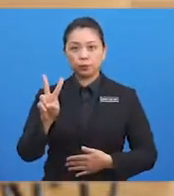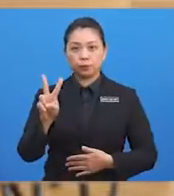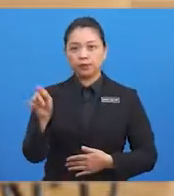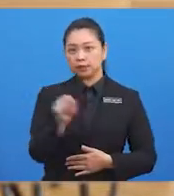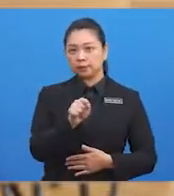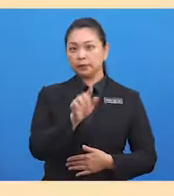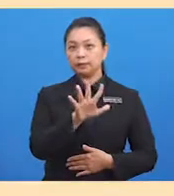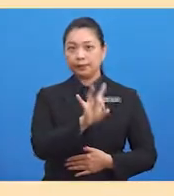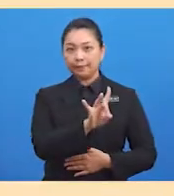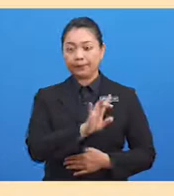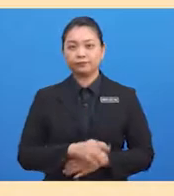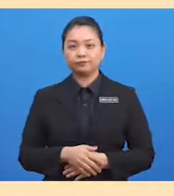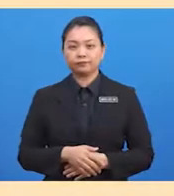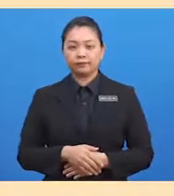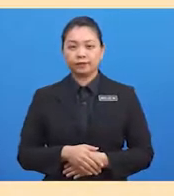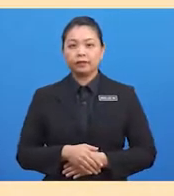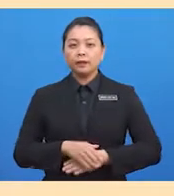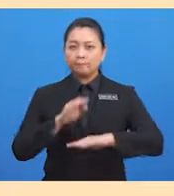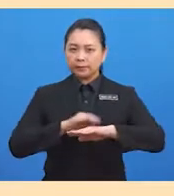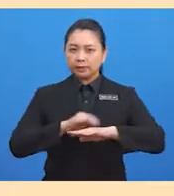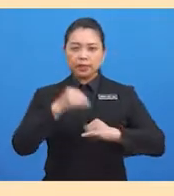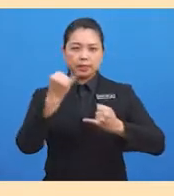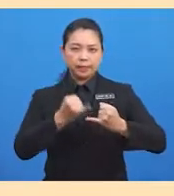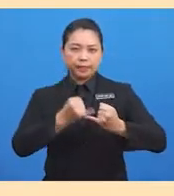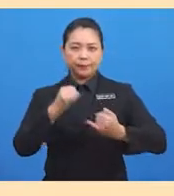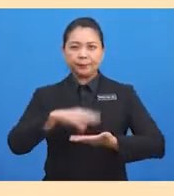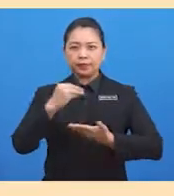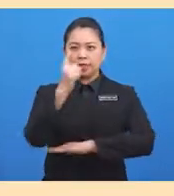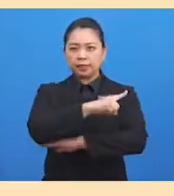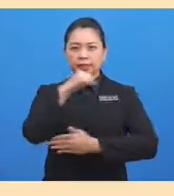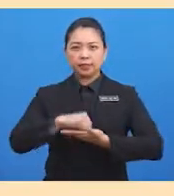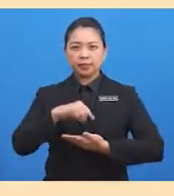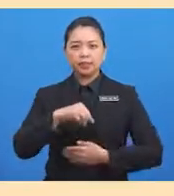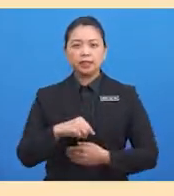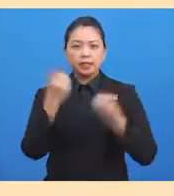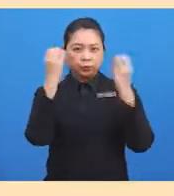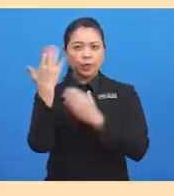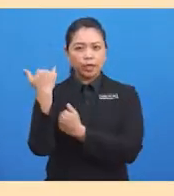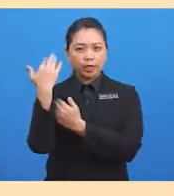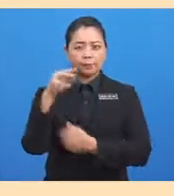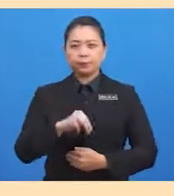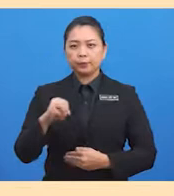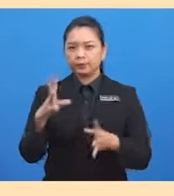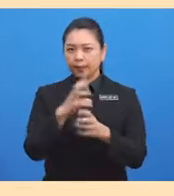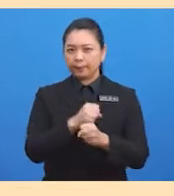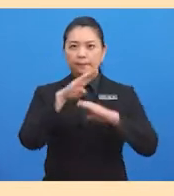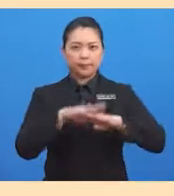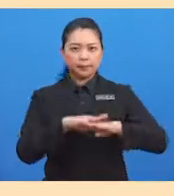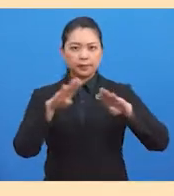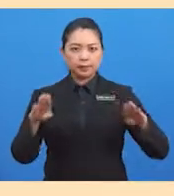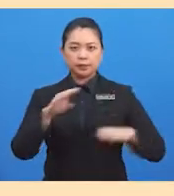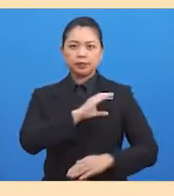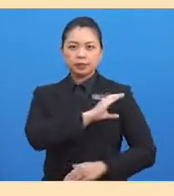58. Pada akhir pembelajaran hari ini, Cikgu berharap murid-murid dapat membezakan